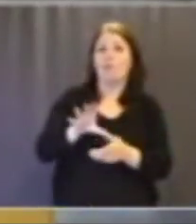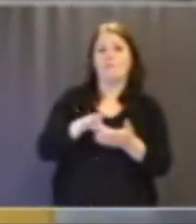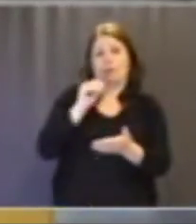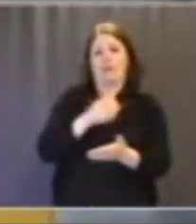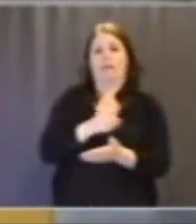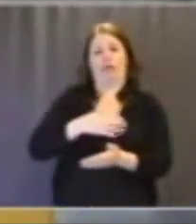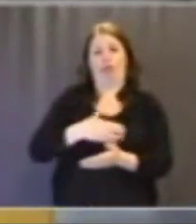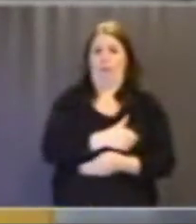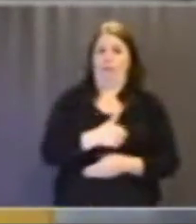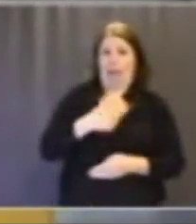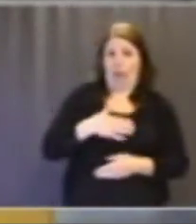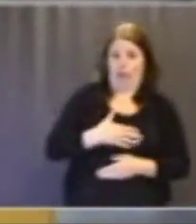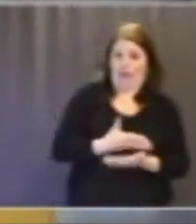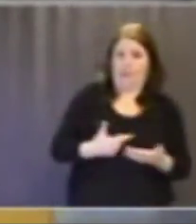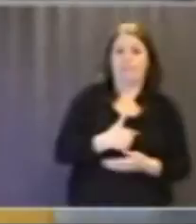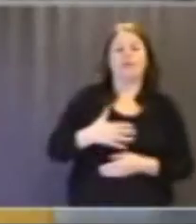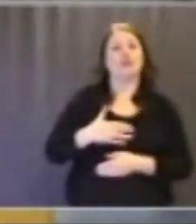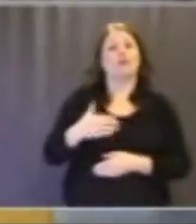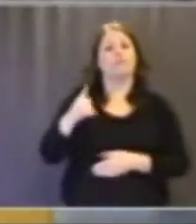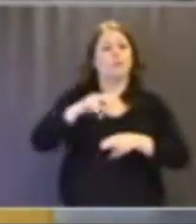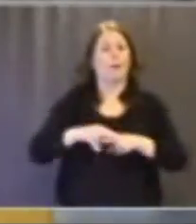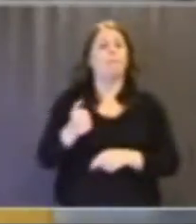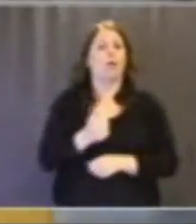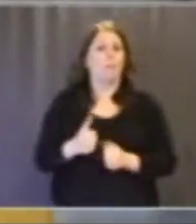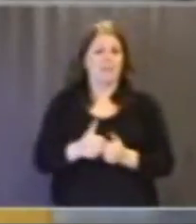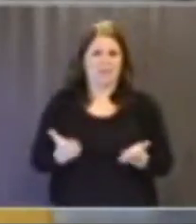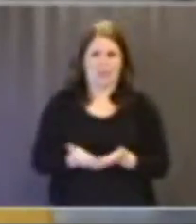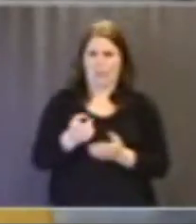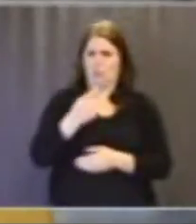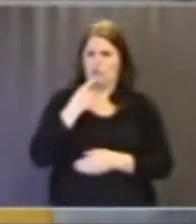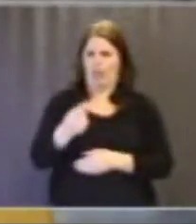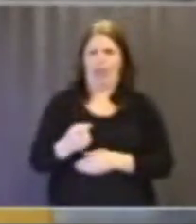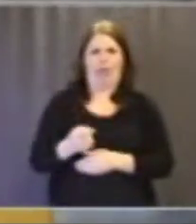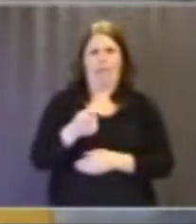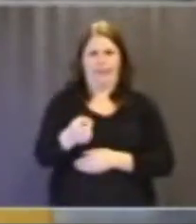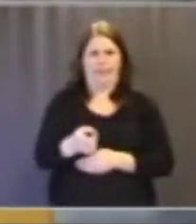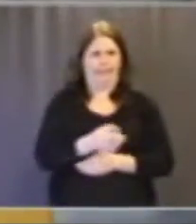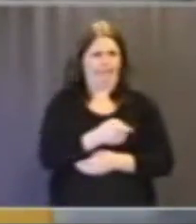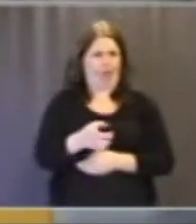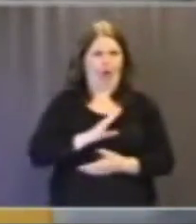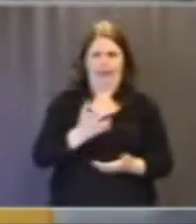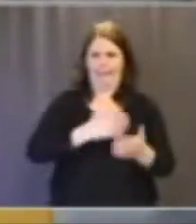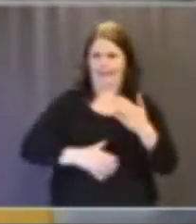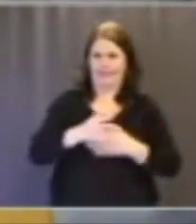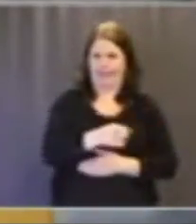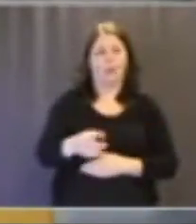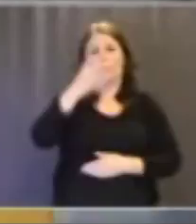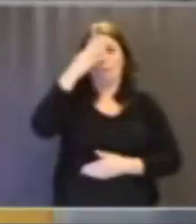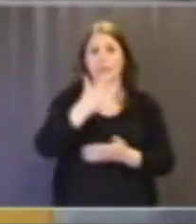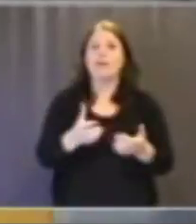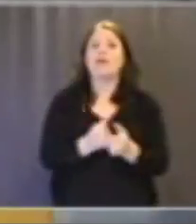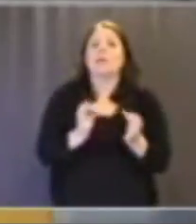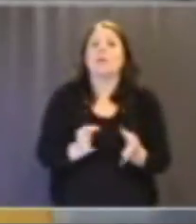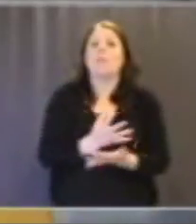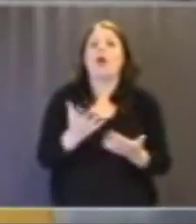och den står inte vi för. Vi tycker att den behövs. Men samtidigt kastar du in det här att vi inte har intressenter. Det vet ju ingenting om hur intressenter finns.